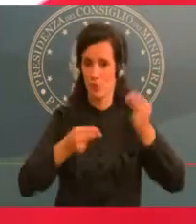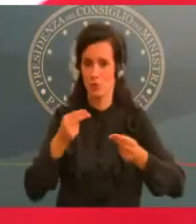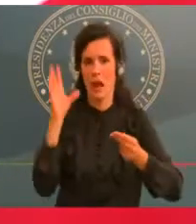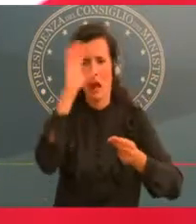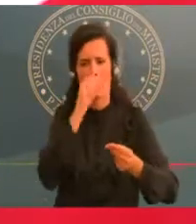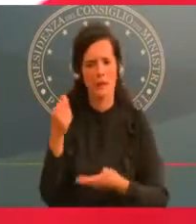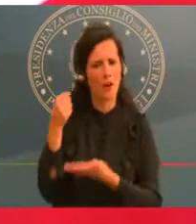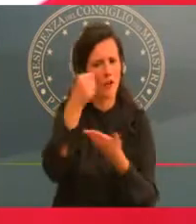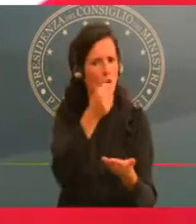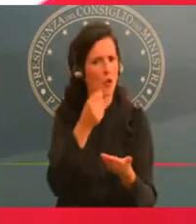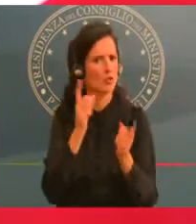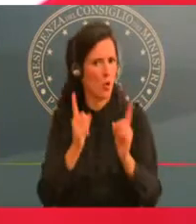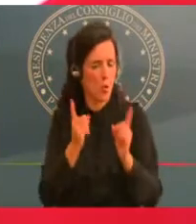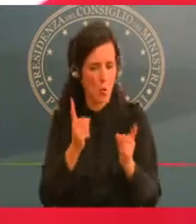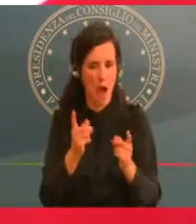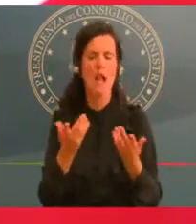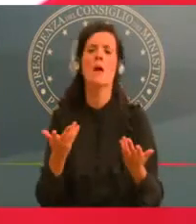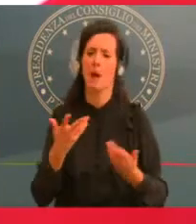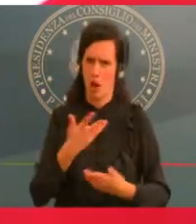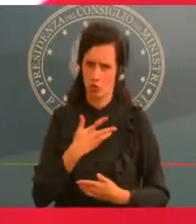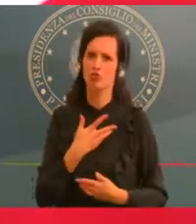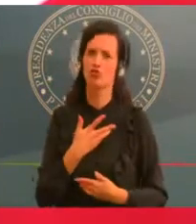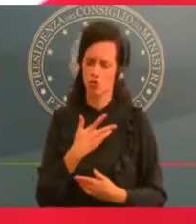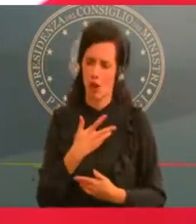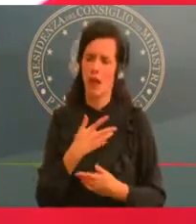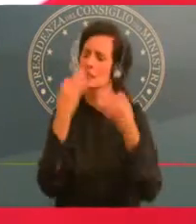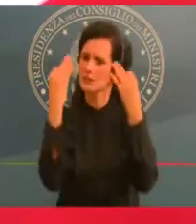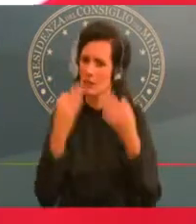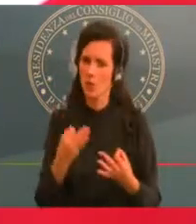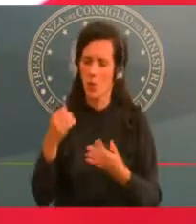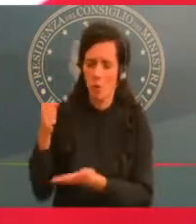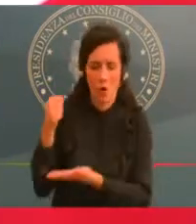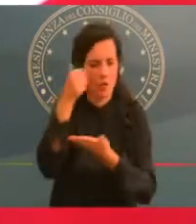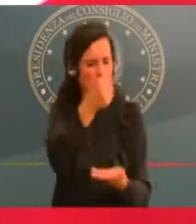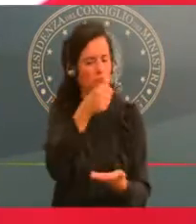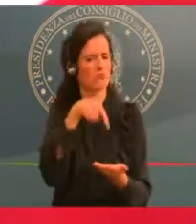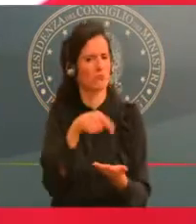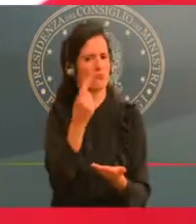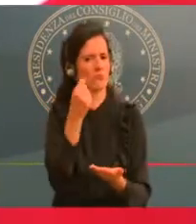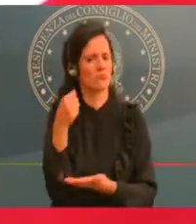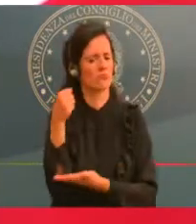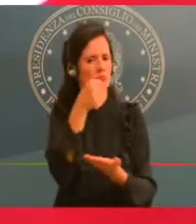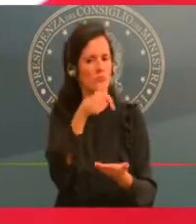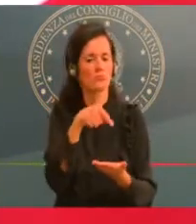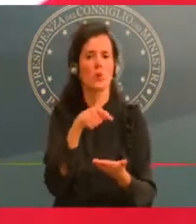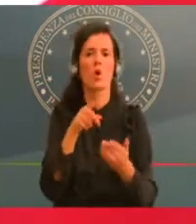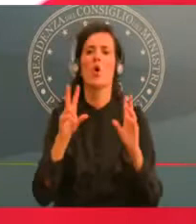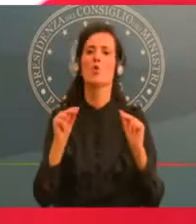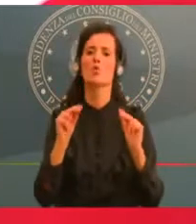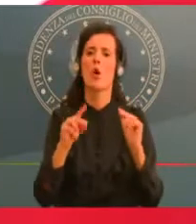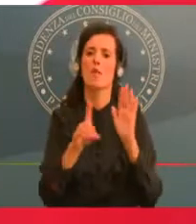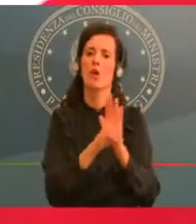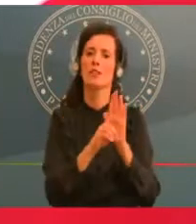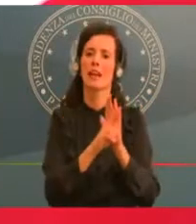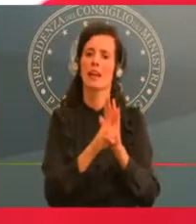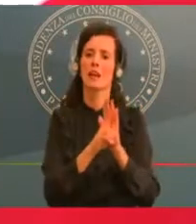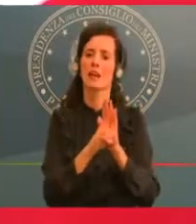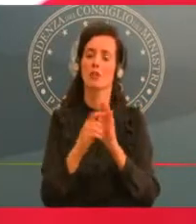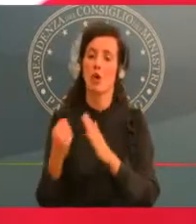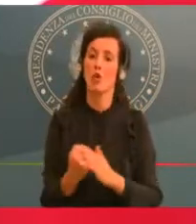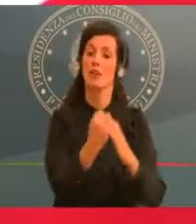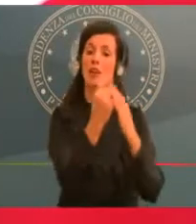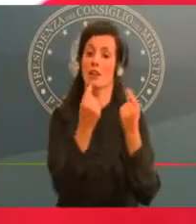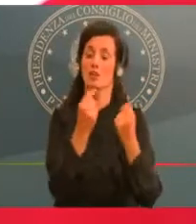questo nuovo decreto ristori bis. Potrebbero essere sicuramente nella, dovrebbero essere nella